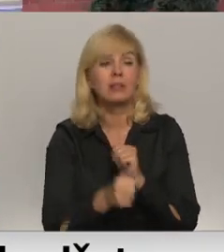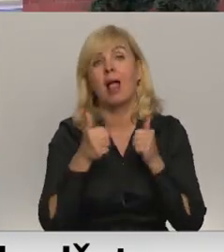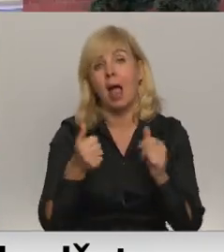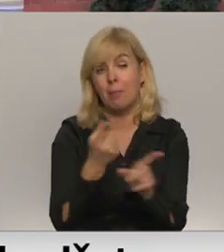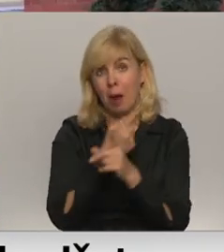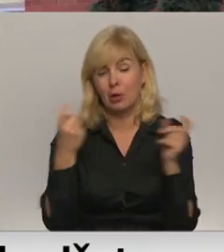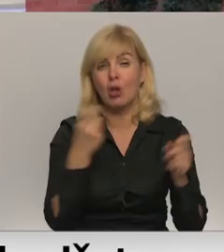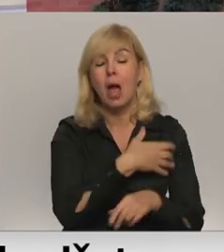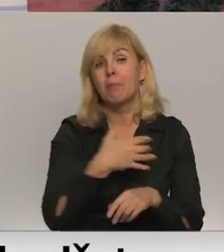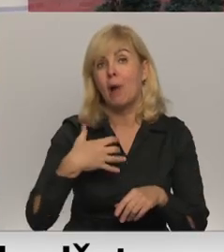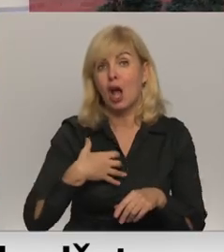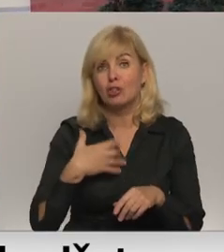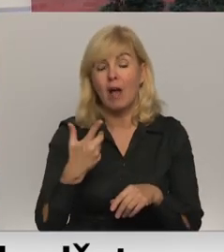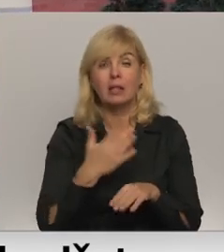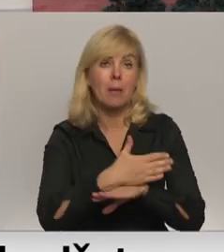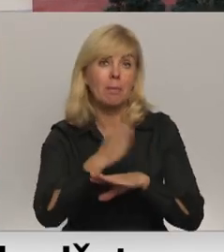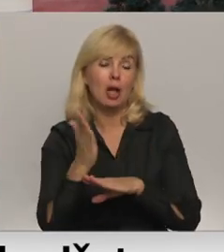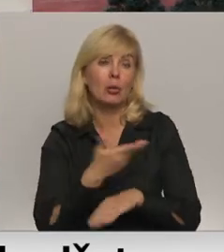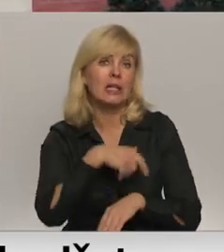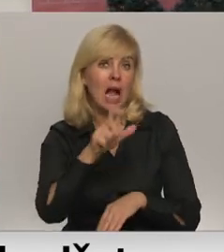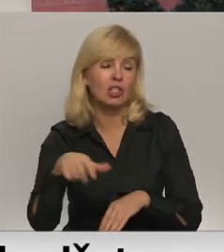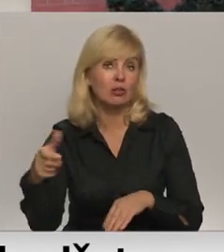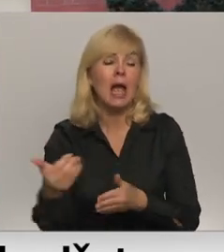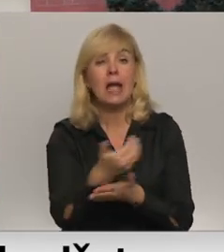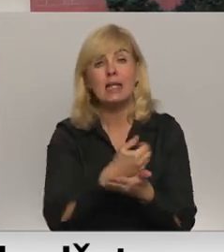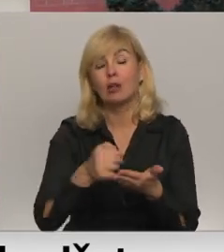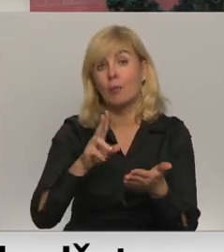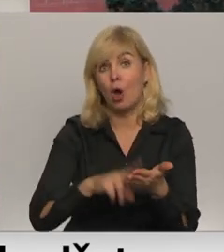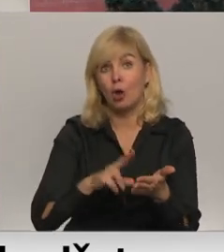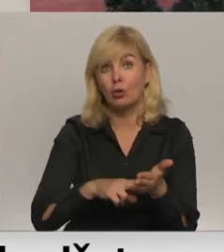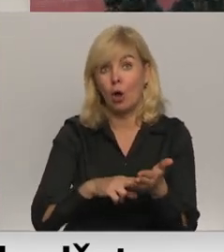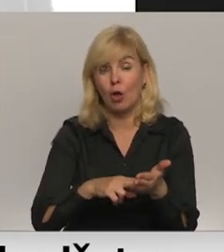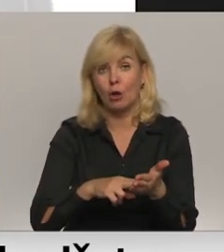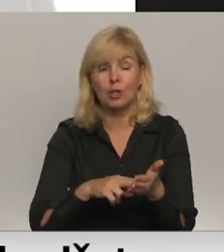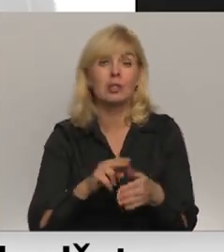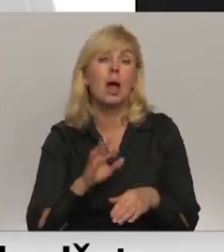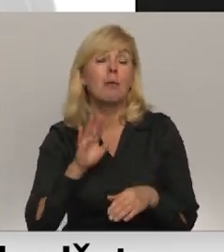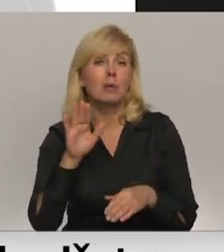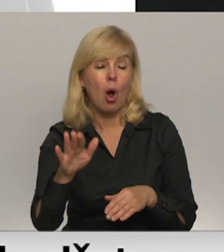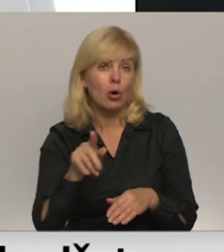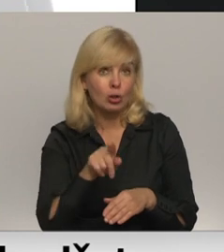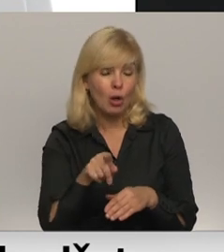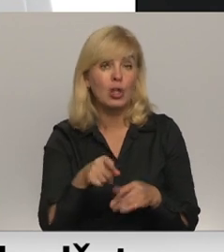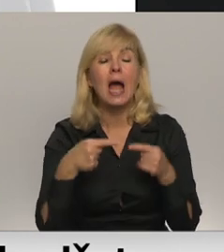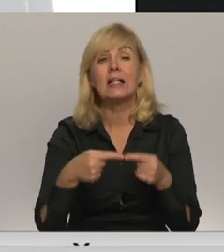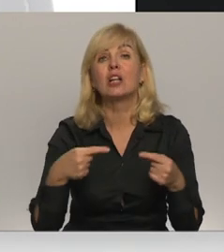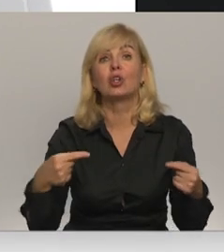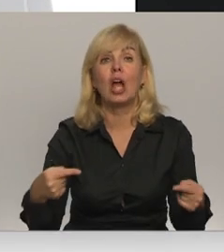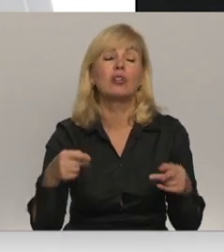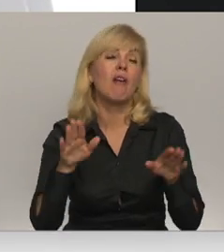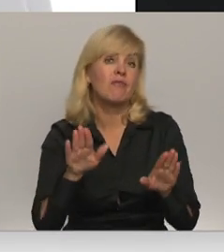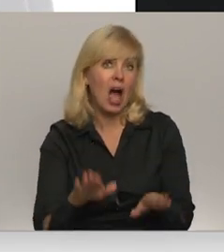pašvaldībām ir tā, ka pārsniegtas iedzīvātāju ienākumu nodūkļa prognozes. Tas resurs, kur